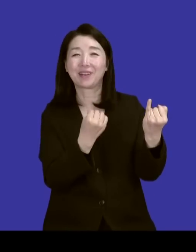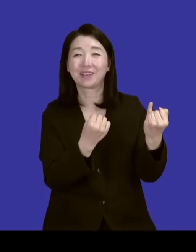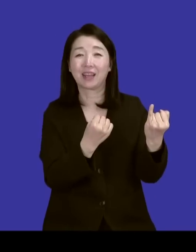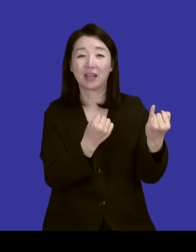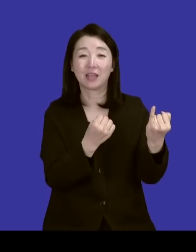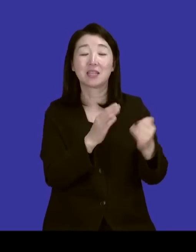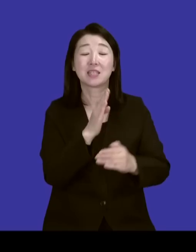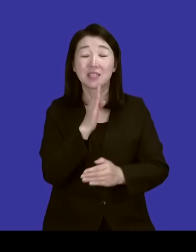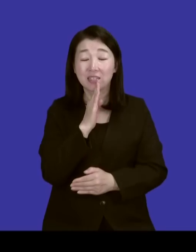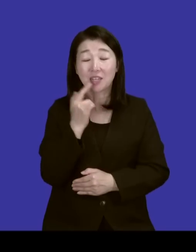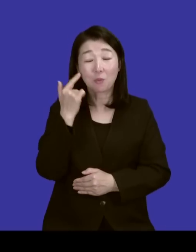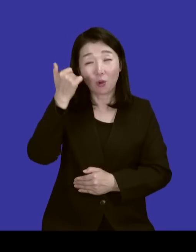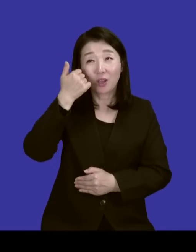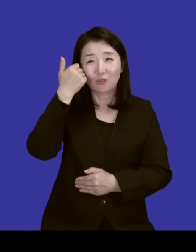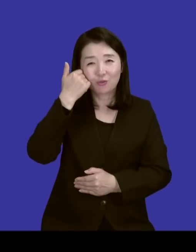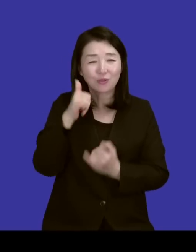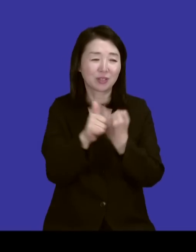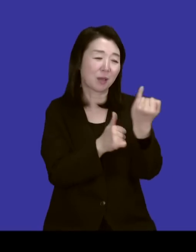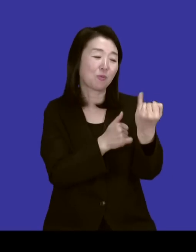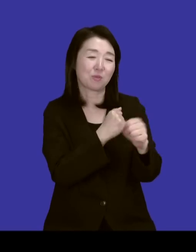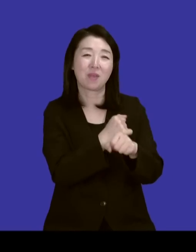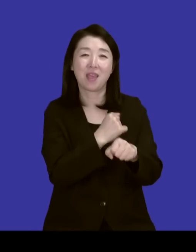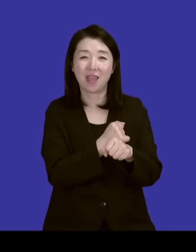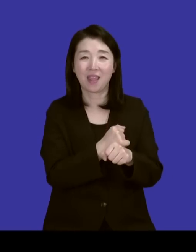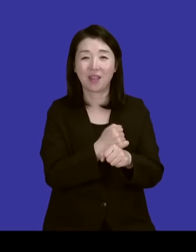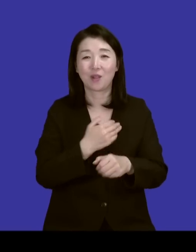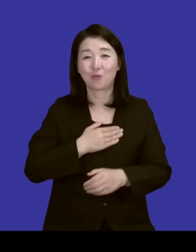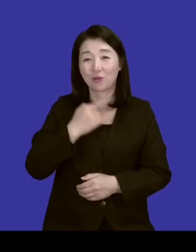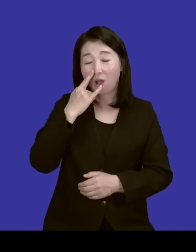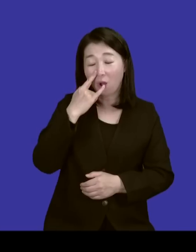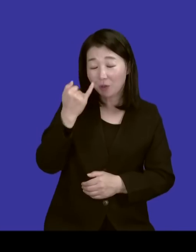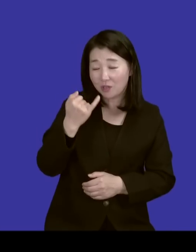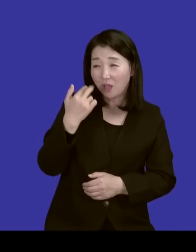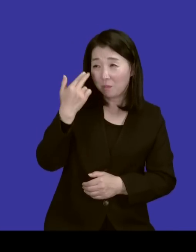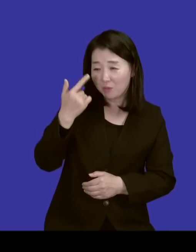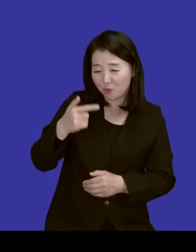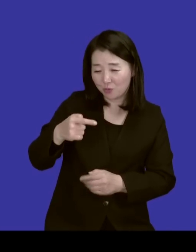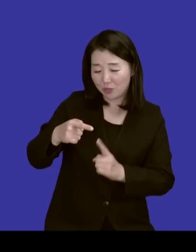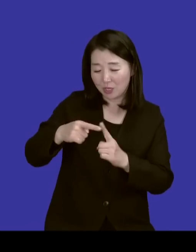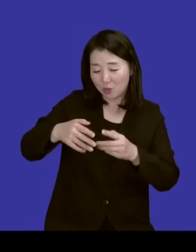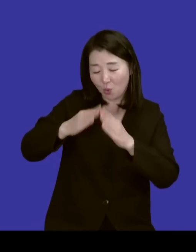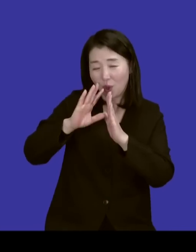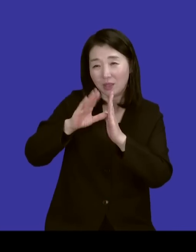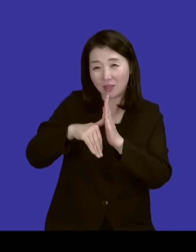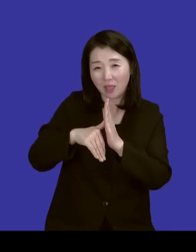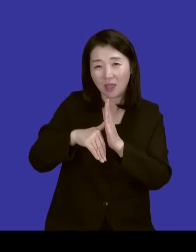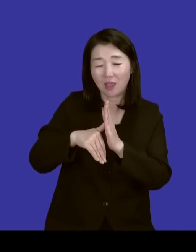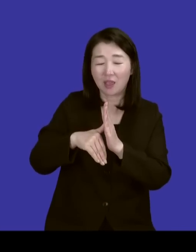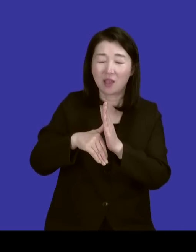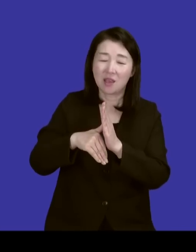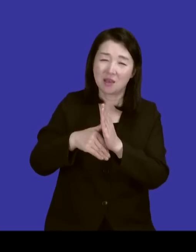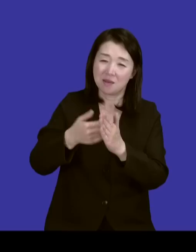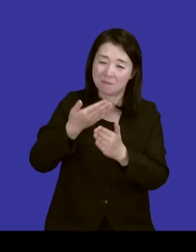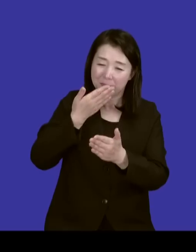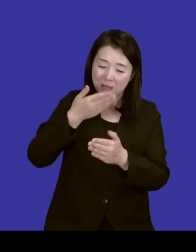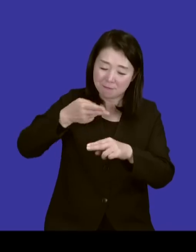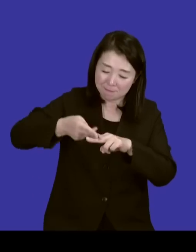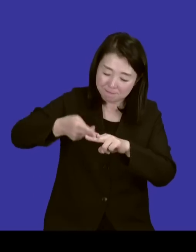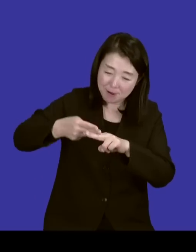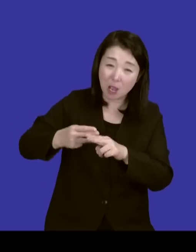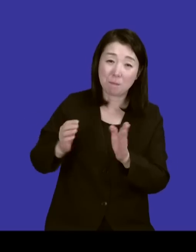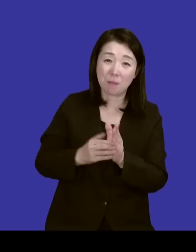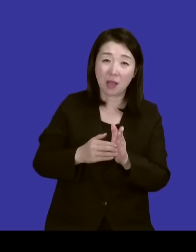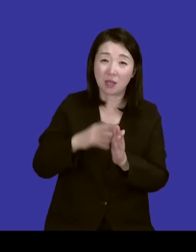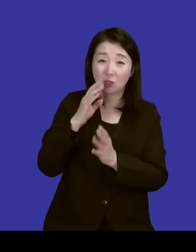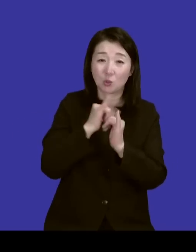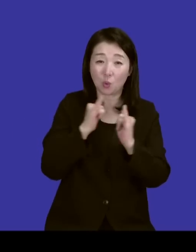사모님들이 한다고 생각해요. 저희 어머니가 미국 개척교회에서 몇십인분의 밥을 만드시고 또 뭐랄까 교인들